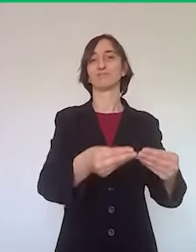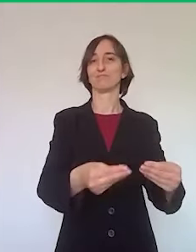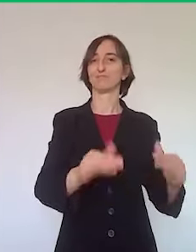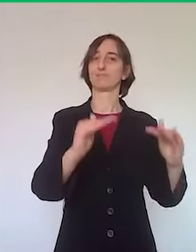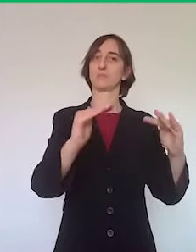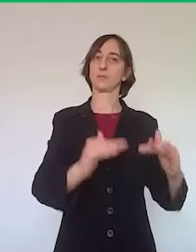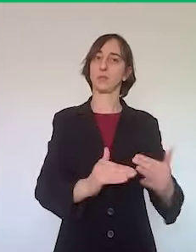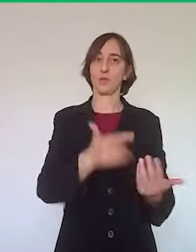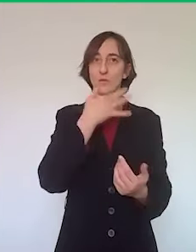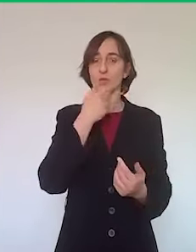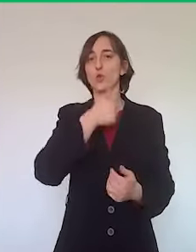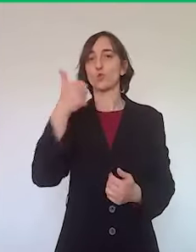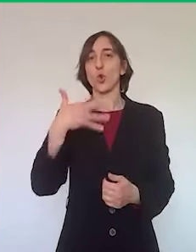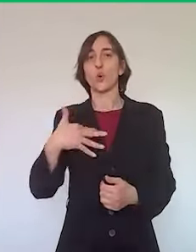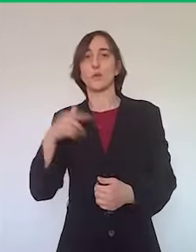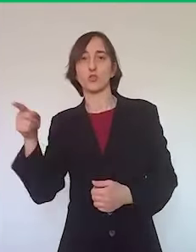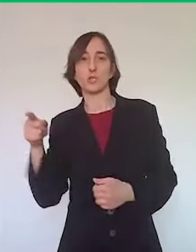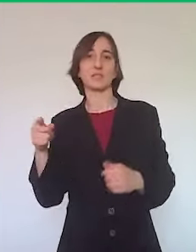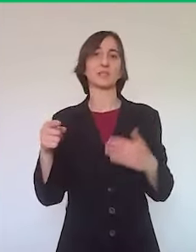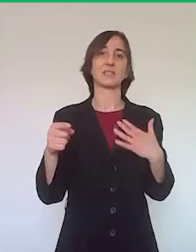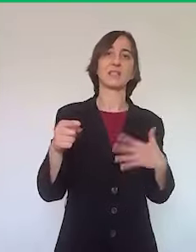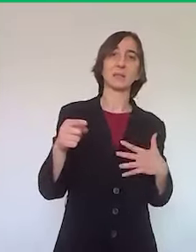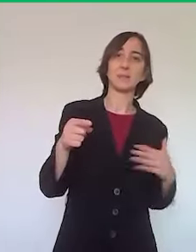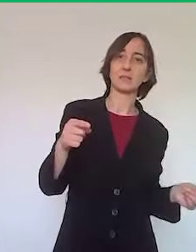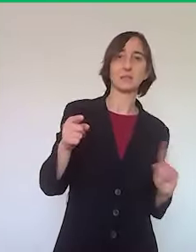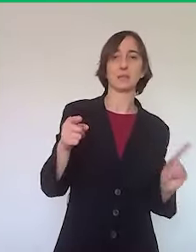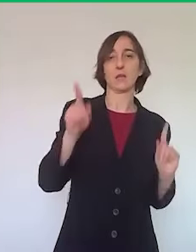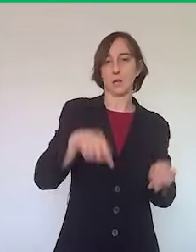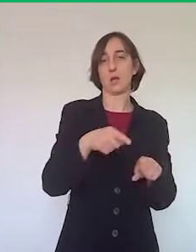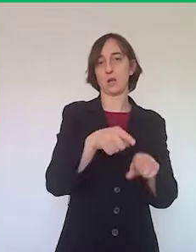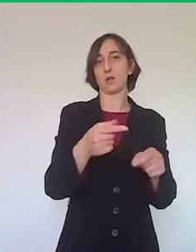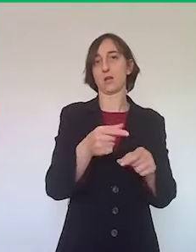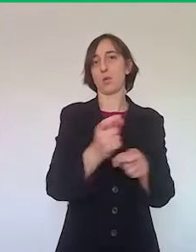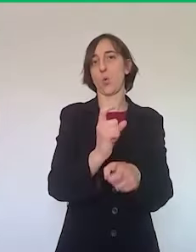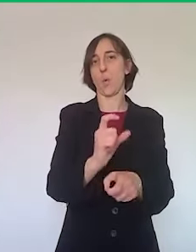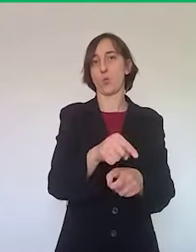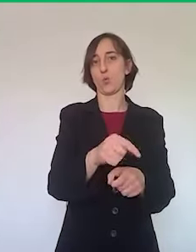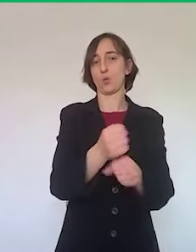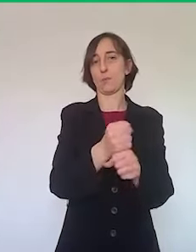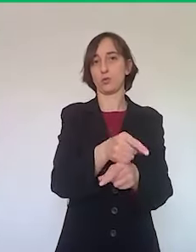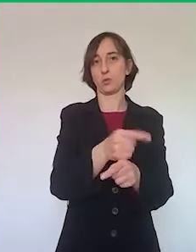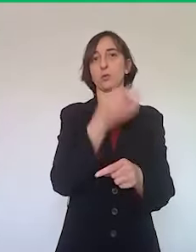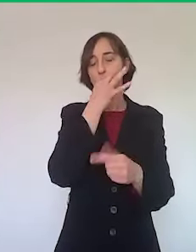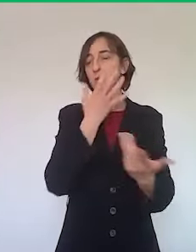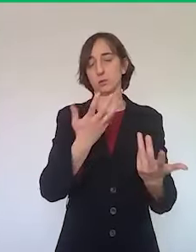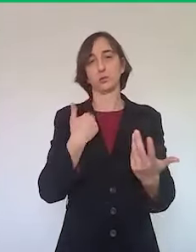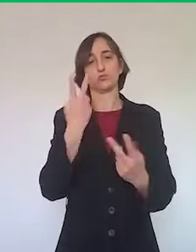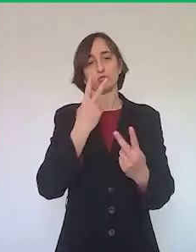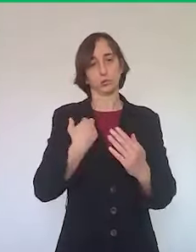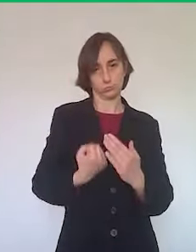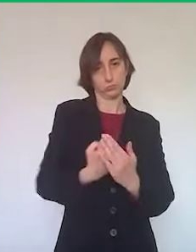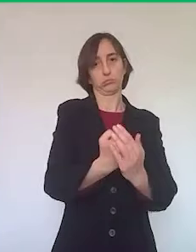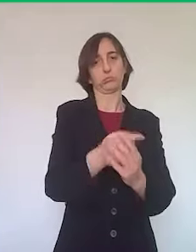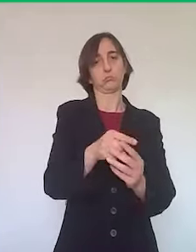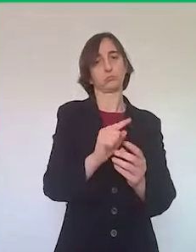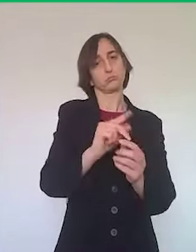Piacenza e per Rimini, ma anche per Medicina, un grande passo avanti è stato fatto e noi vogliamo sostenere quei cittadini e quella comunità a farne